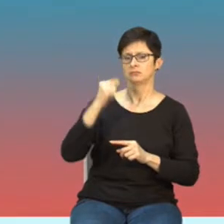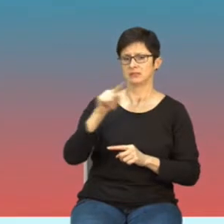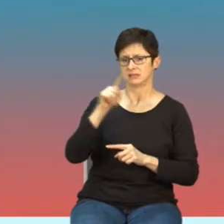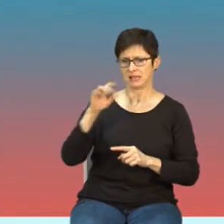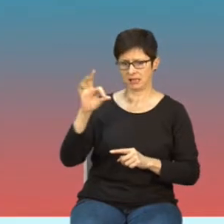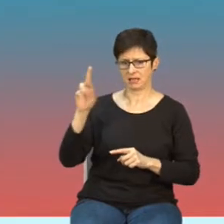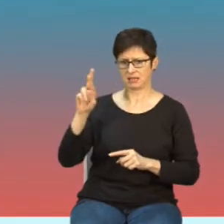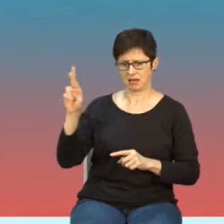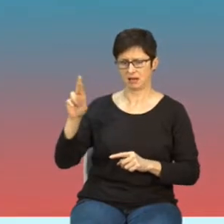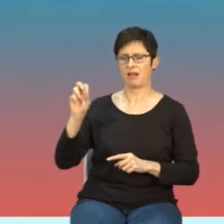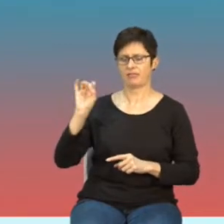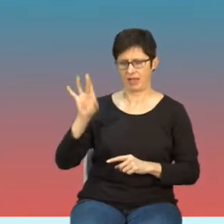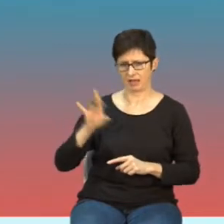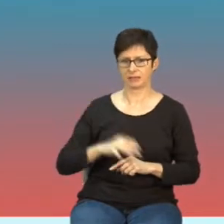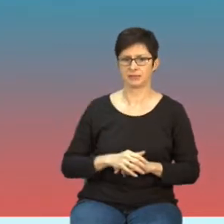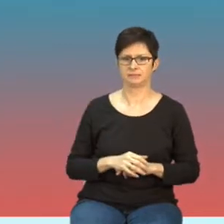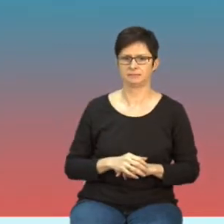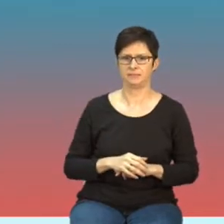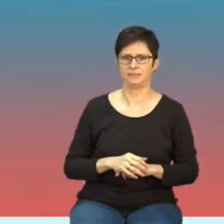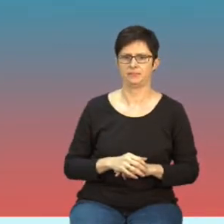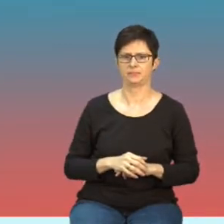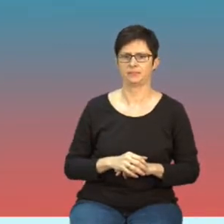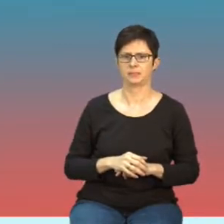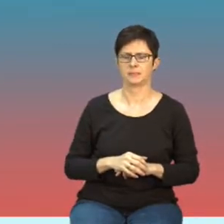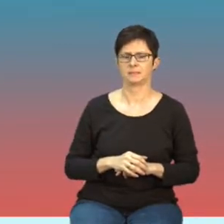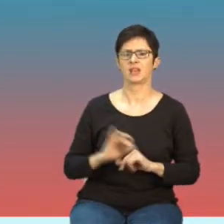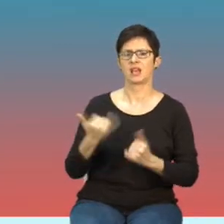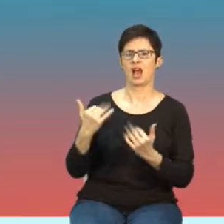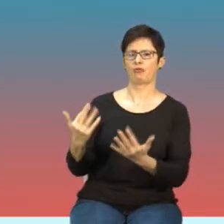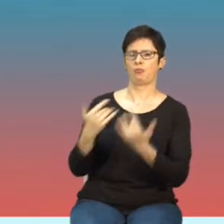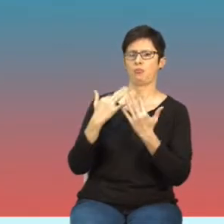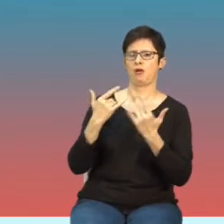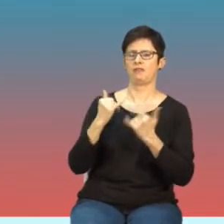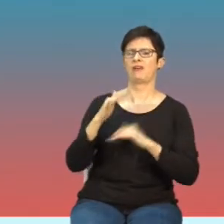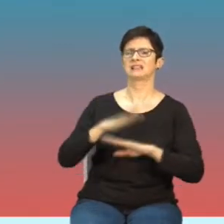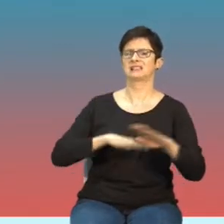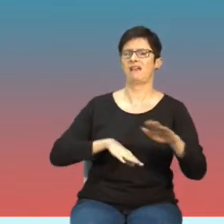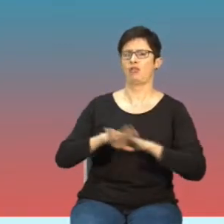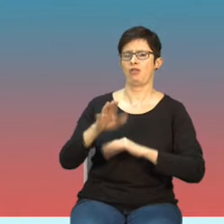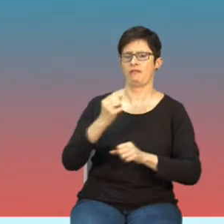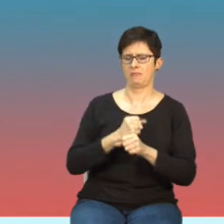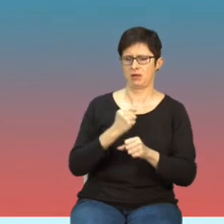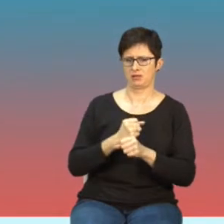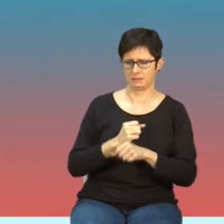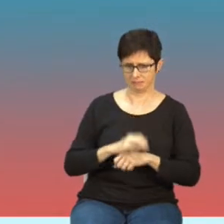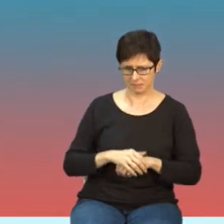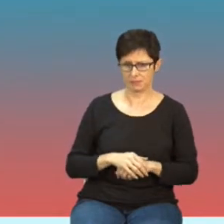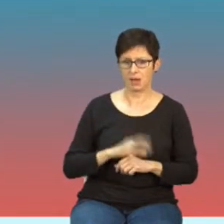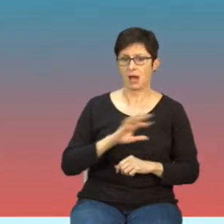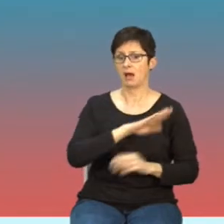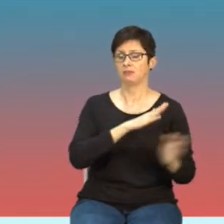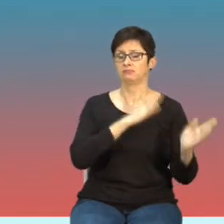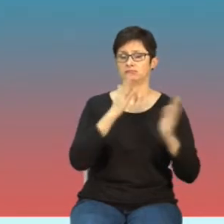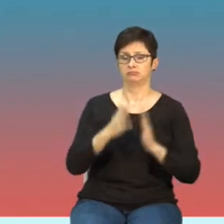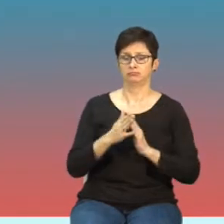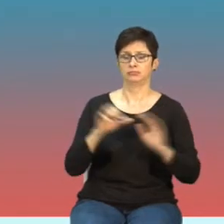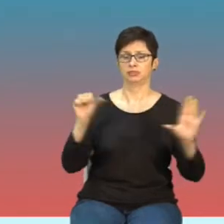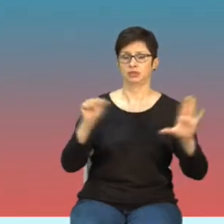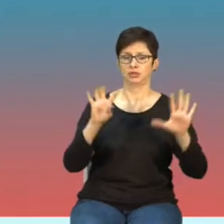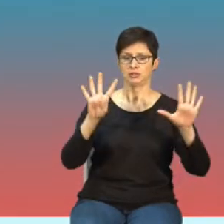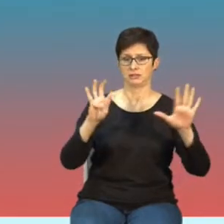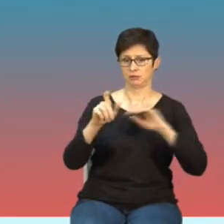Był to standard dla ekspozycji zawodowej na mikrofale. W 72 roku